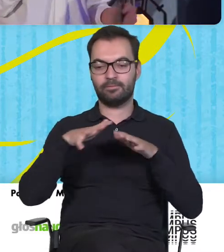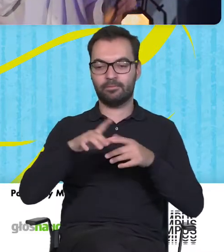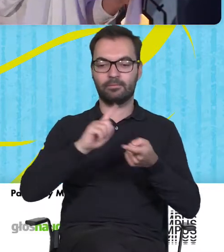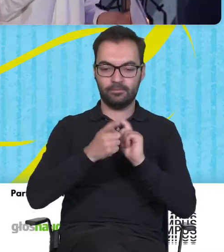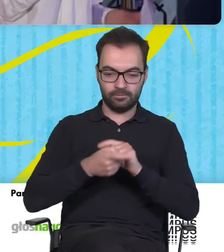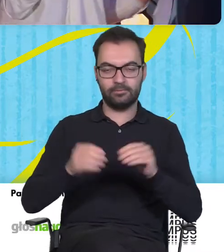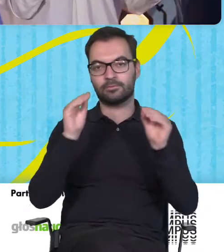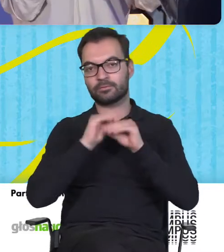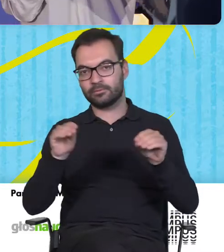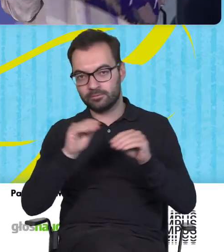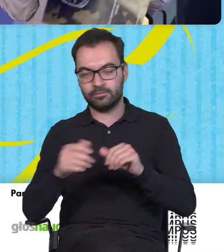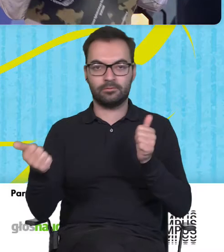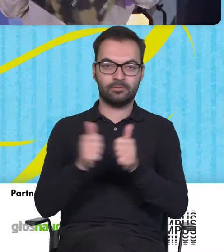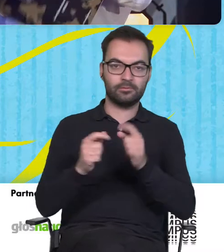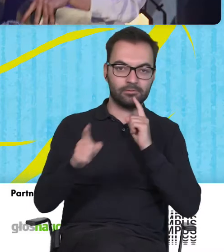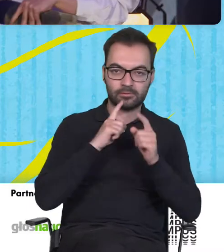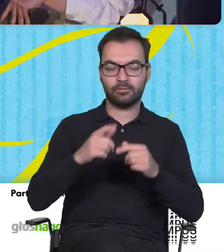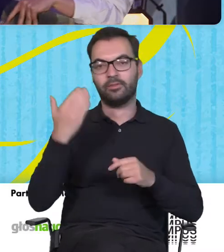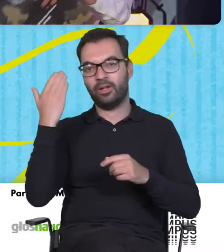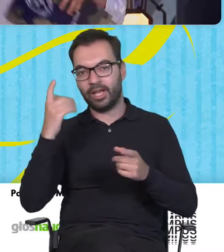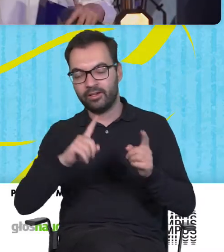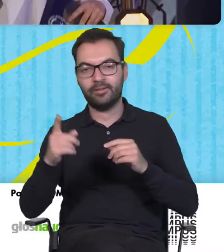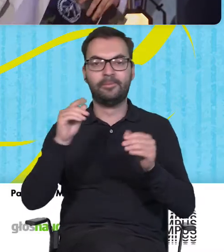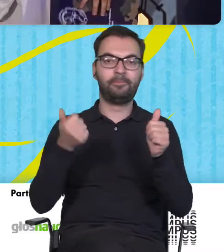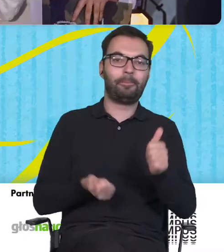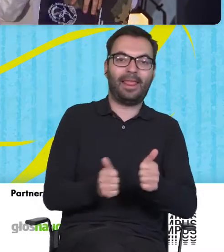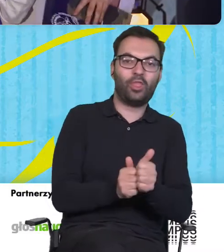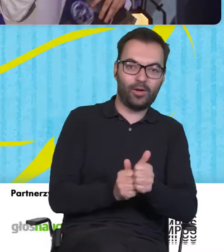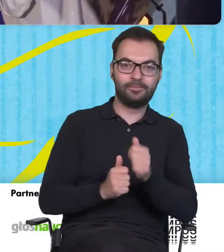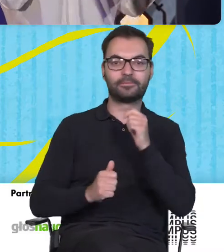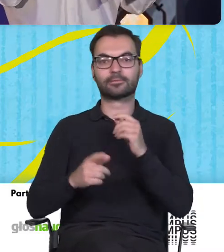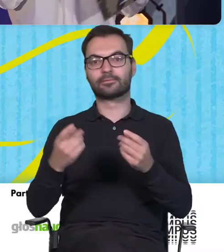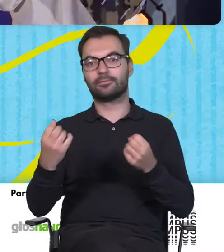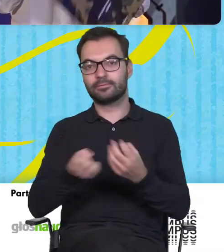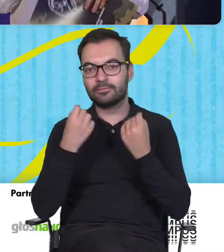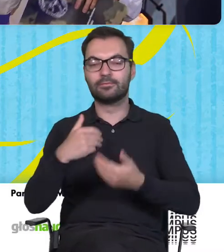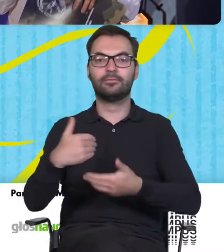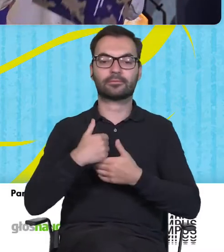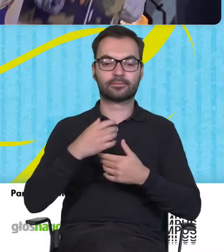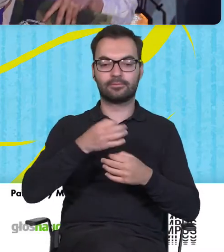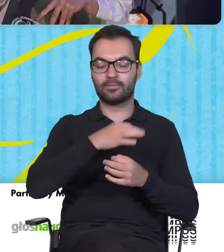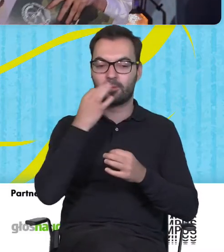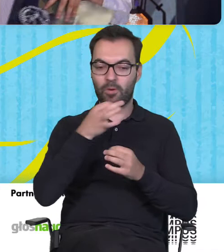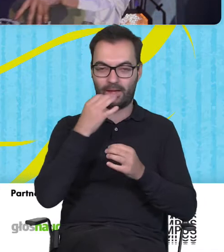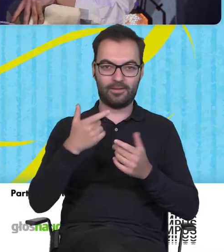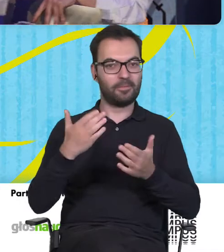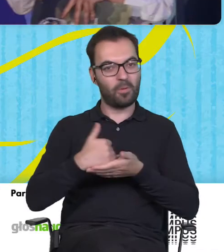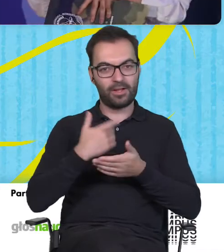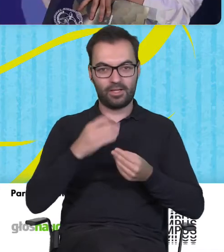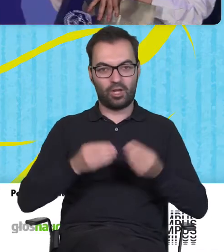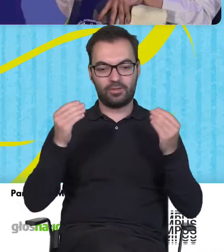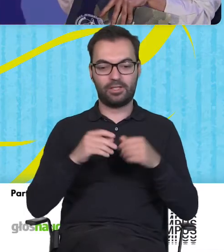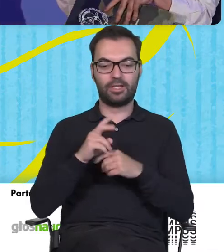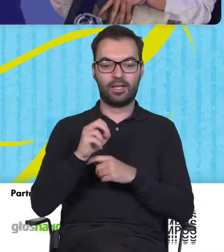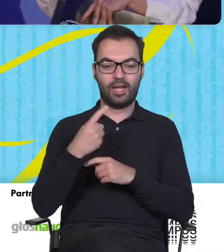spotkań z trenerami, z wolontariuszami, mentorami, którzy pomagali nam udoskonalić nasz prototyp, naszej aplikacji